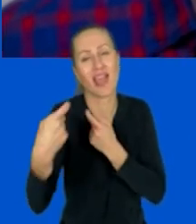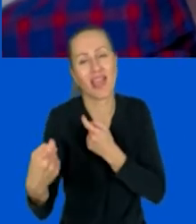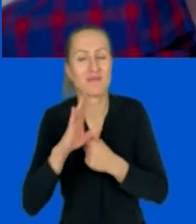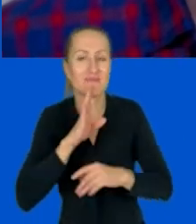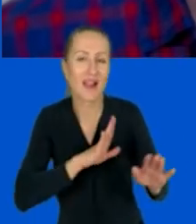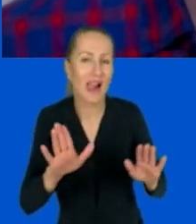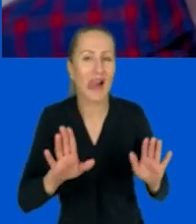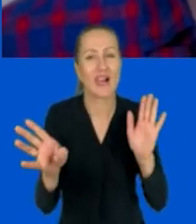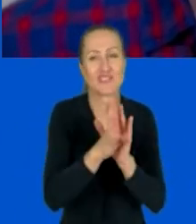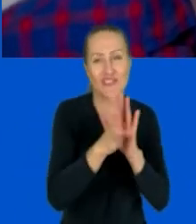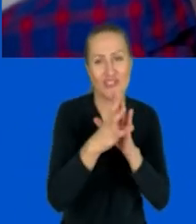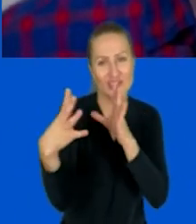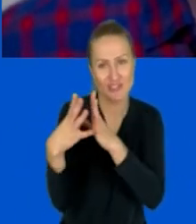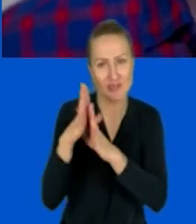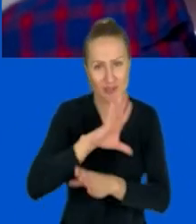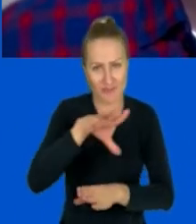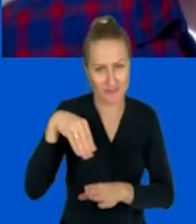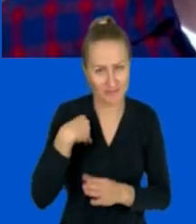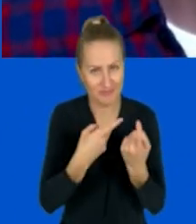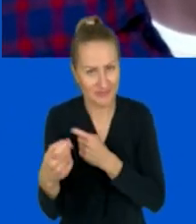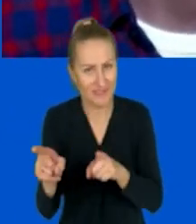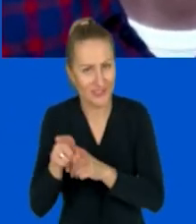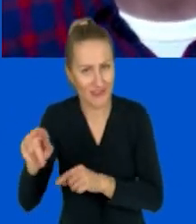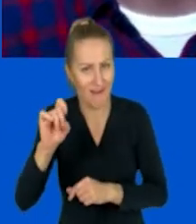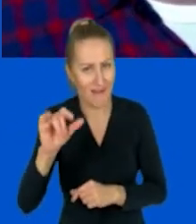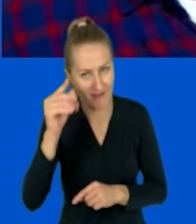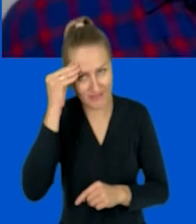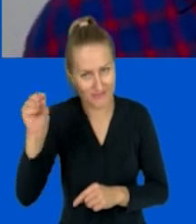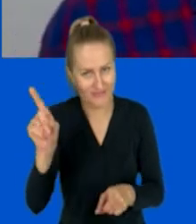do 19.10. I to też dla Ciebie jaka informacja.